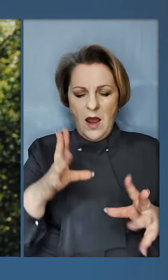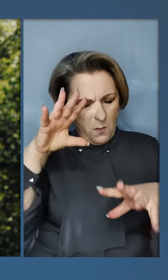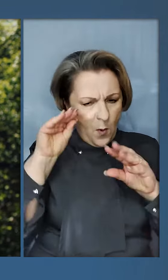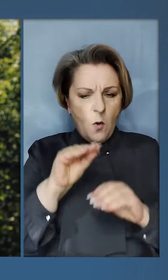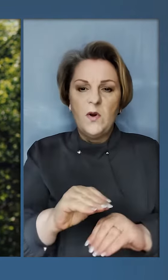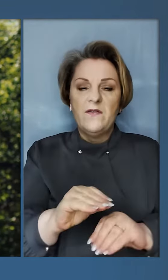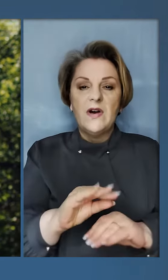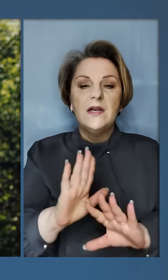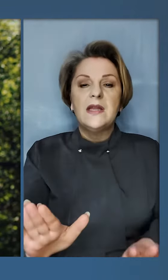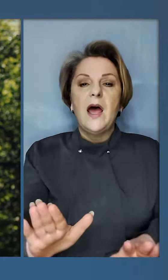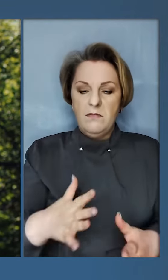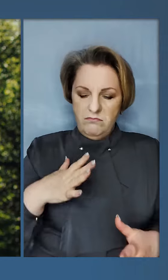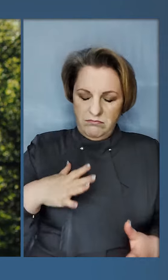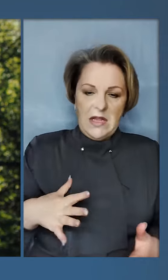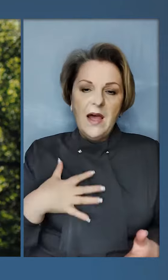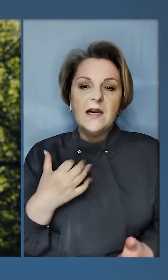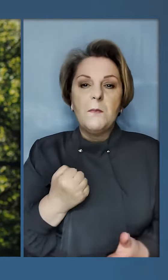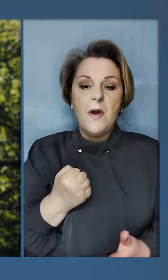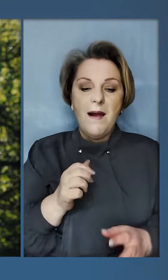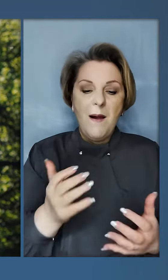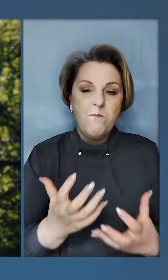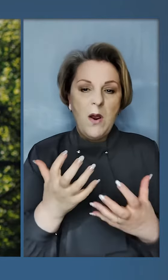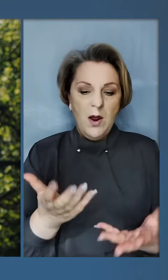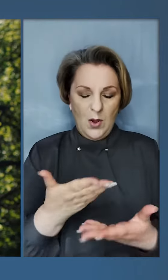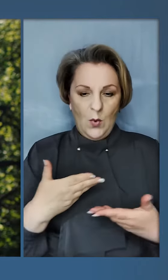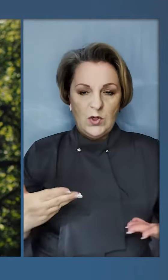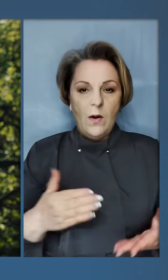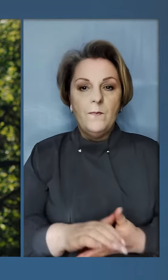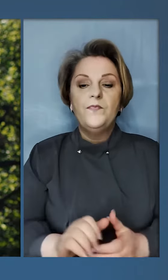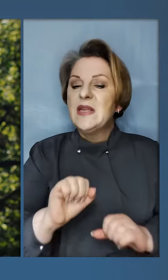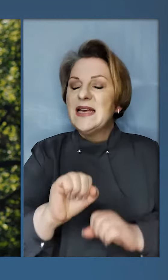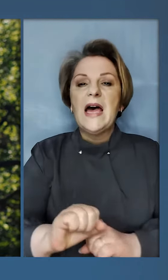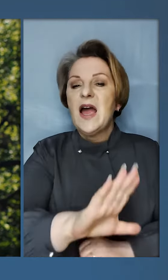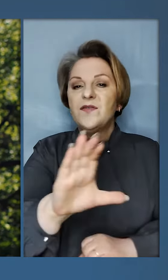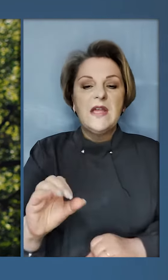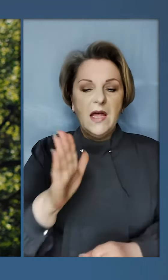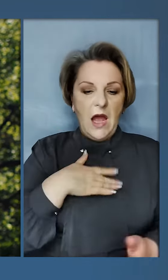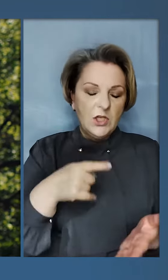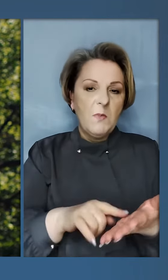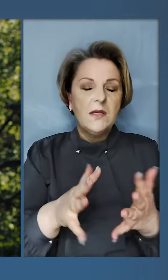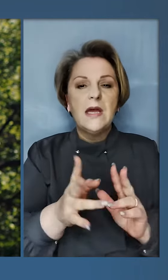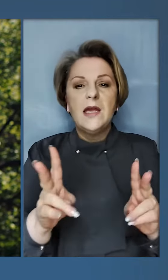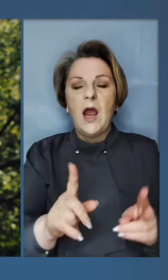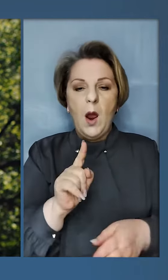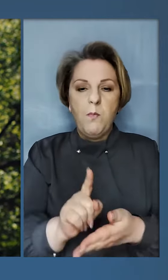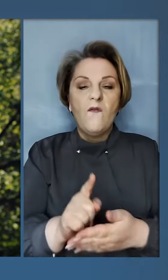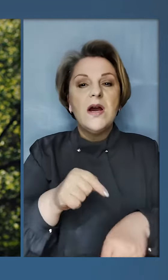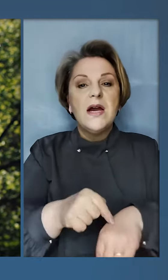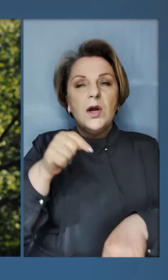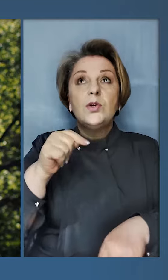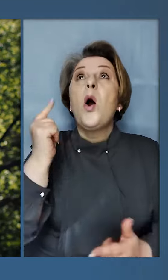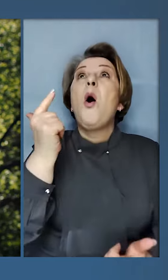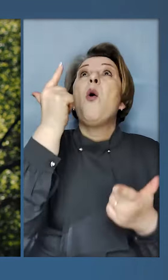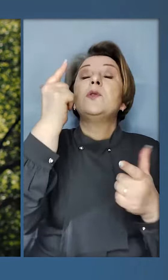які попри все тримаються, піклуються про нас. За всі наші міста і села, які повинні